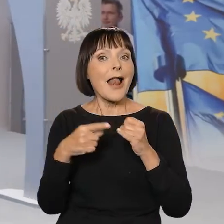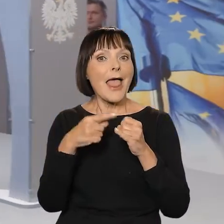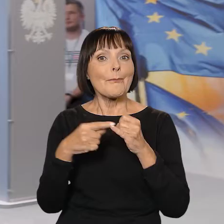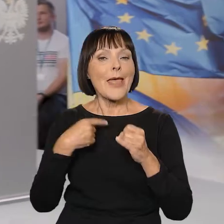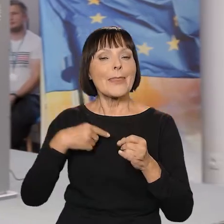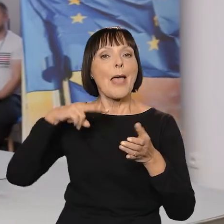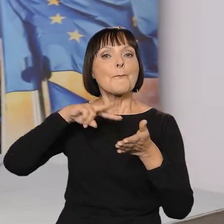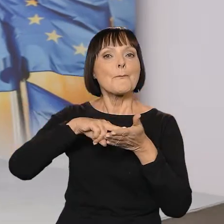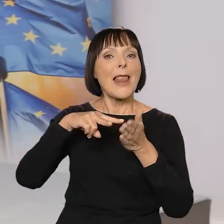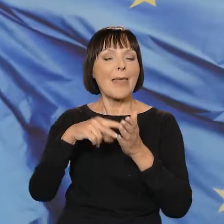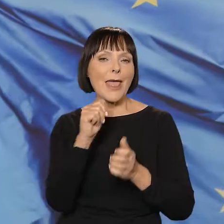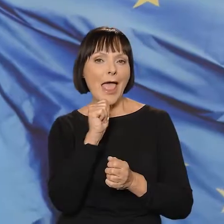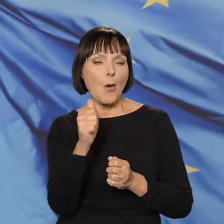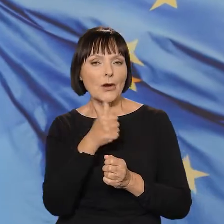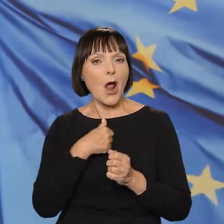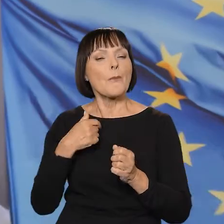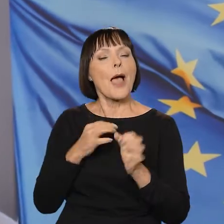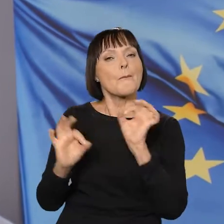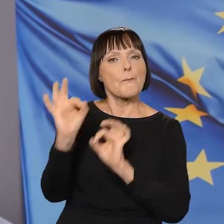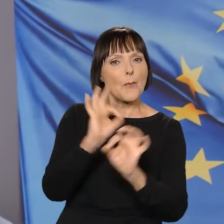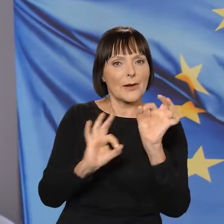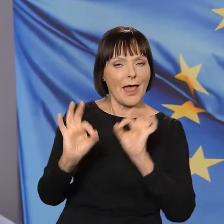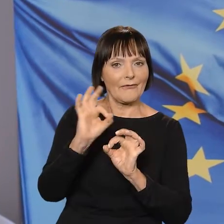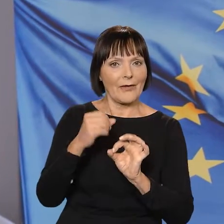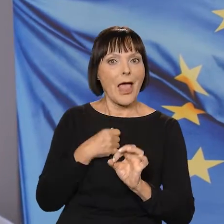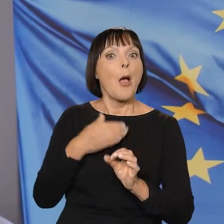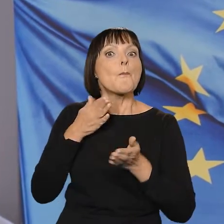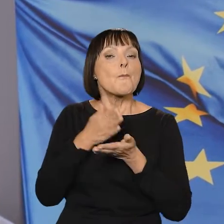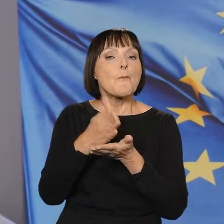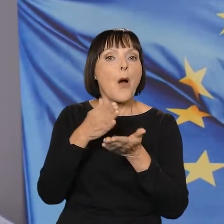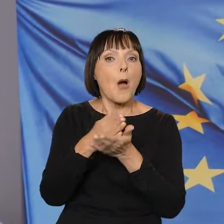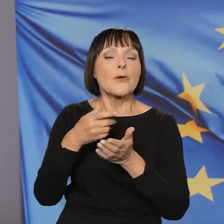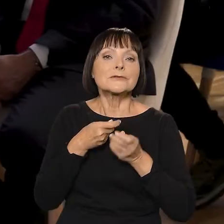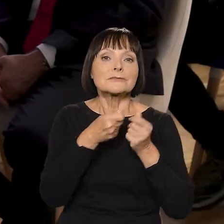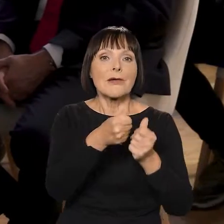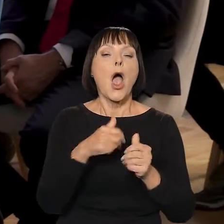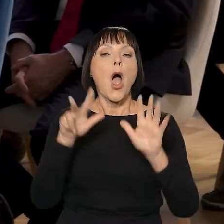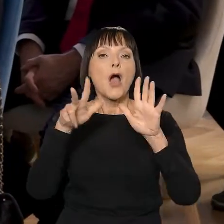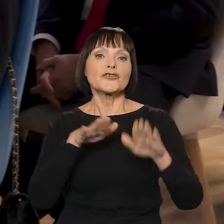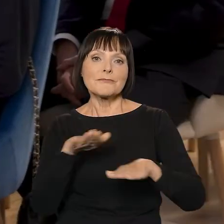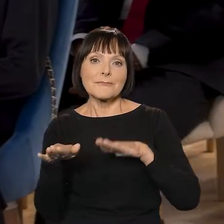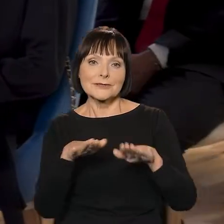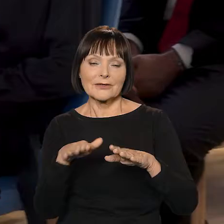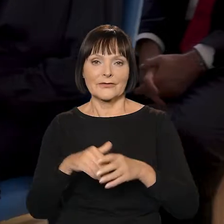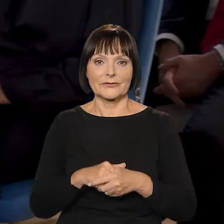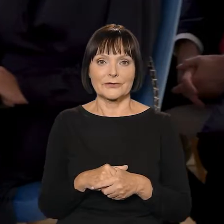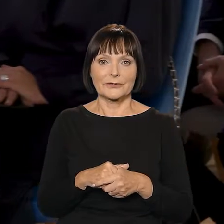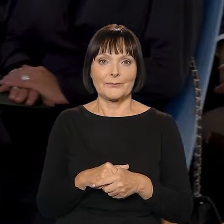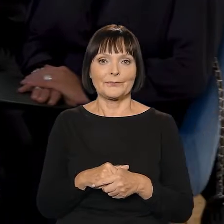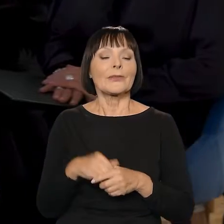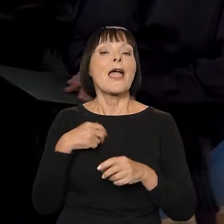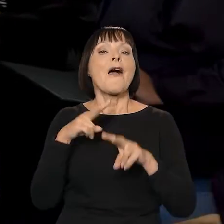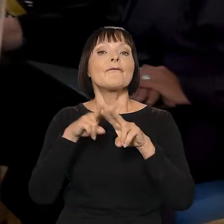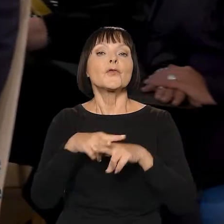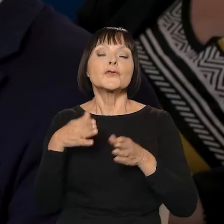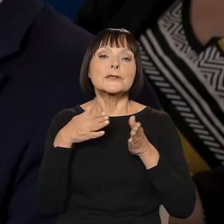tzw. Europejskiego Planu Odbudowy. Unijne wsparcie zasili budżet ośmiu małopolskich placówek. Fundusze